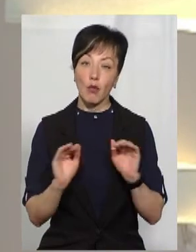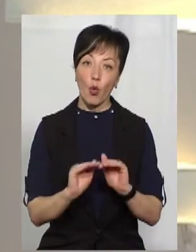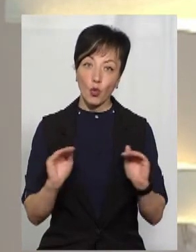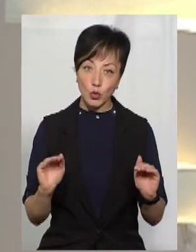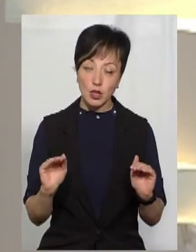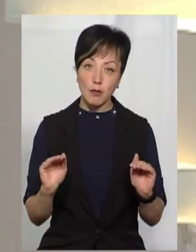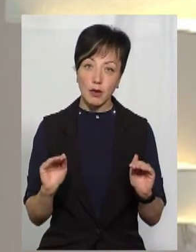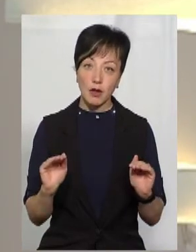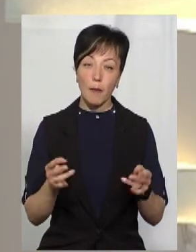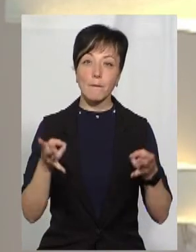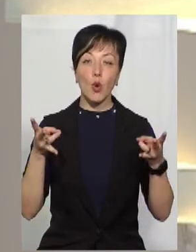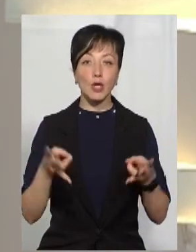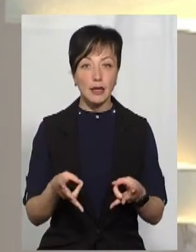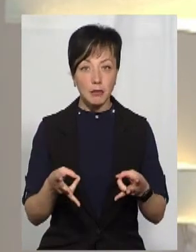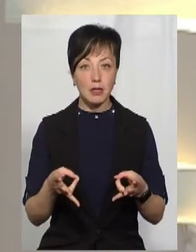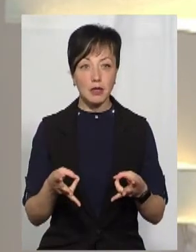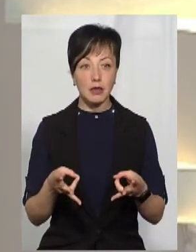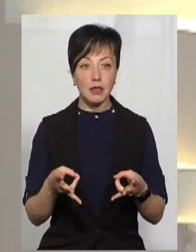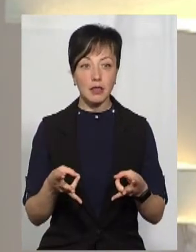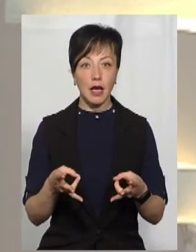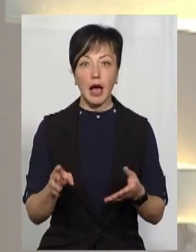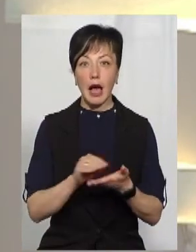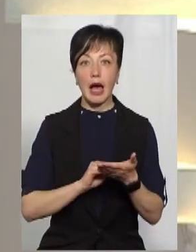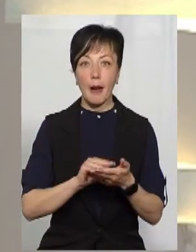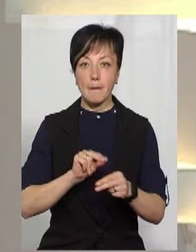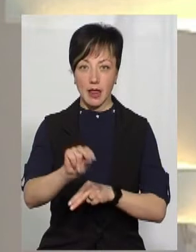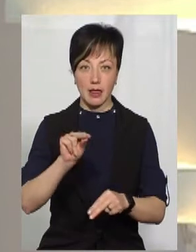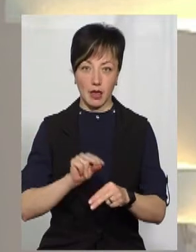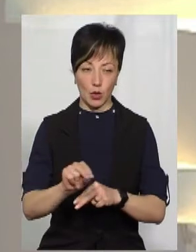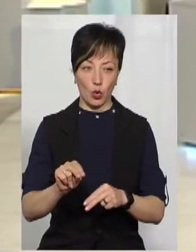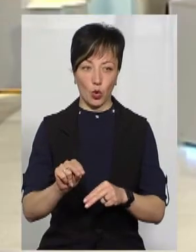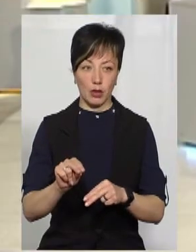учням певній кількості потрібні репетитори, наприклад, а вони?